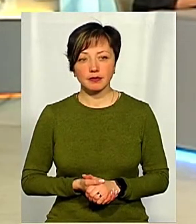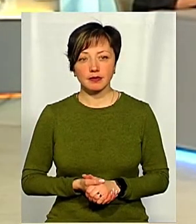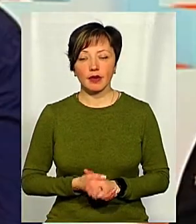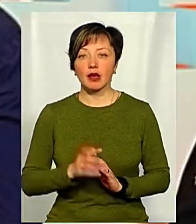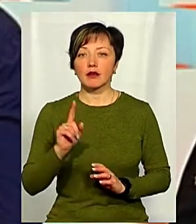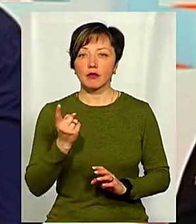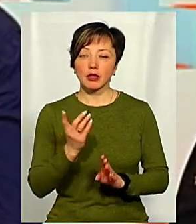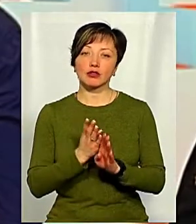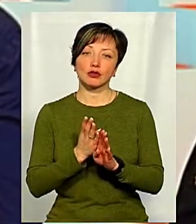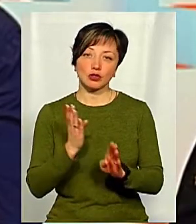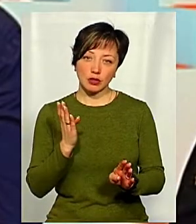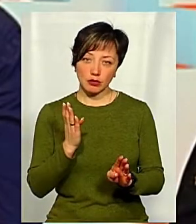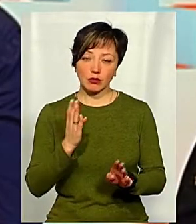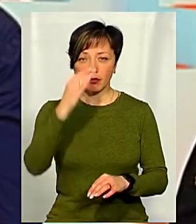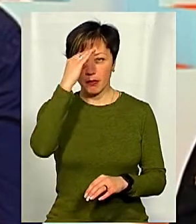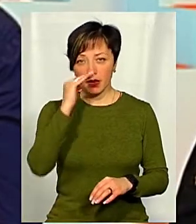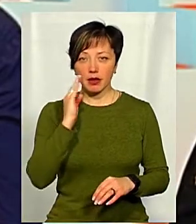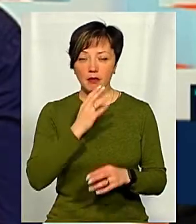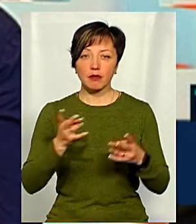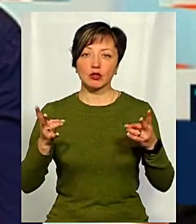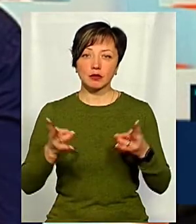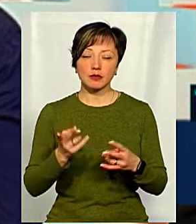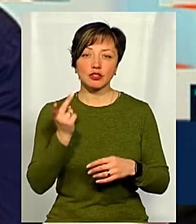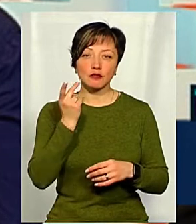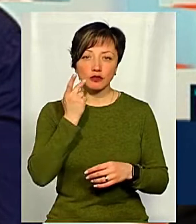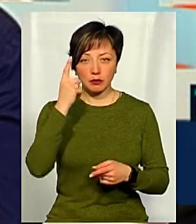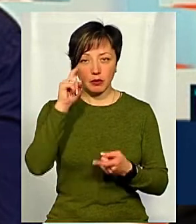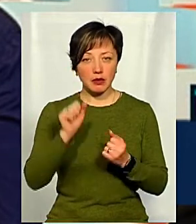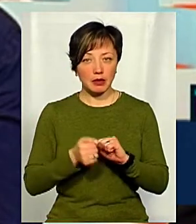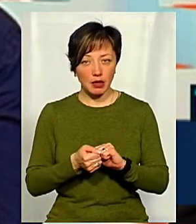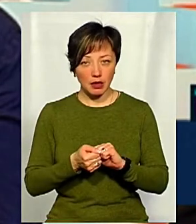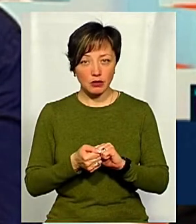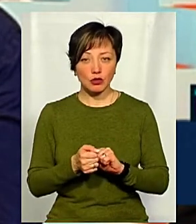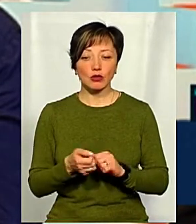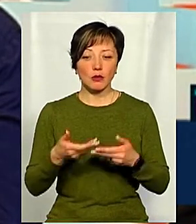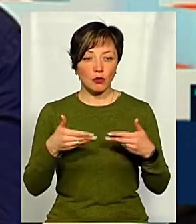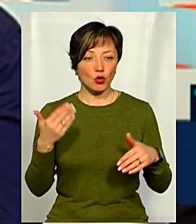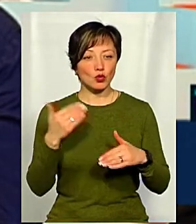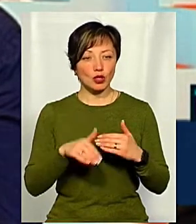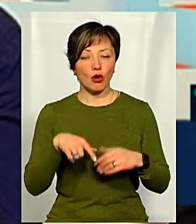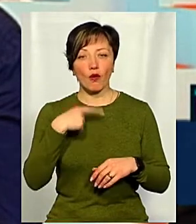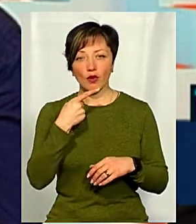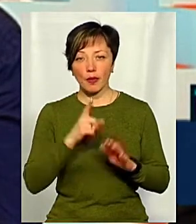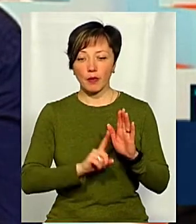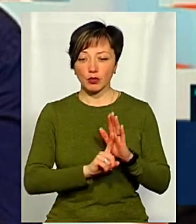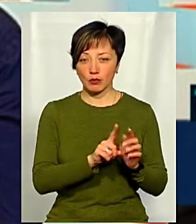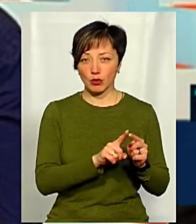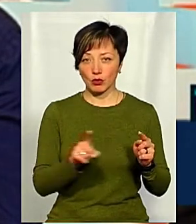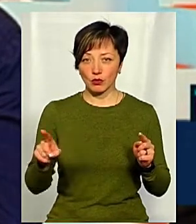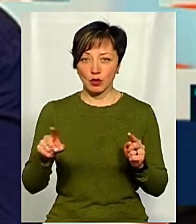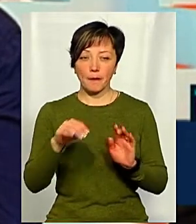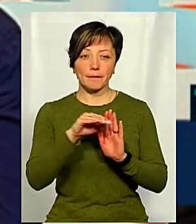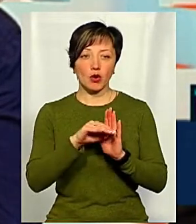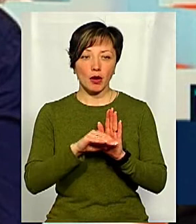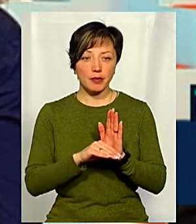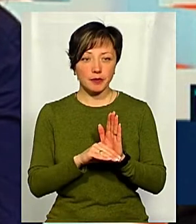В першу чергу, батькам потрібно завжди пам'ятати те, про що ми вже говорили і на початку, і впродовж нашої